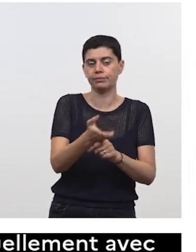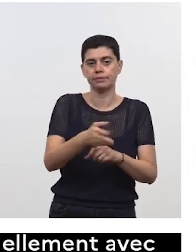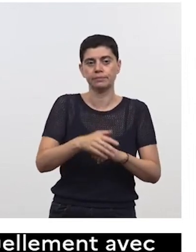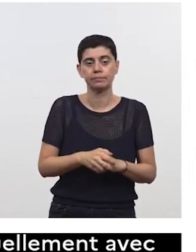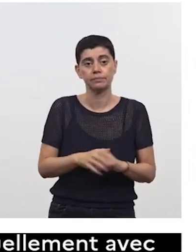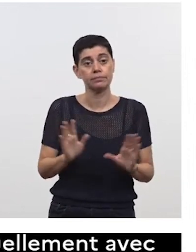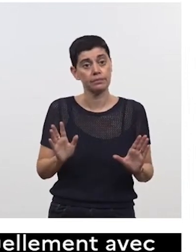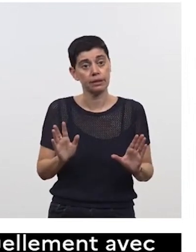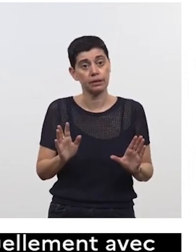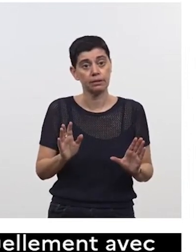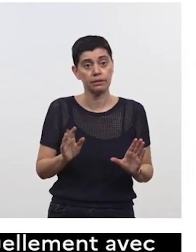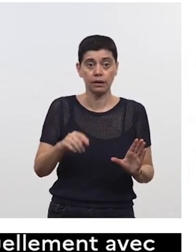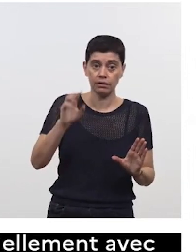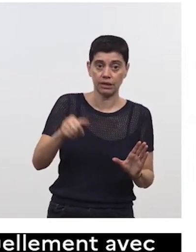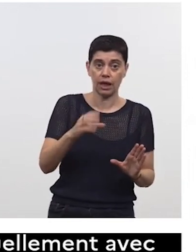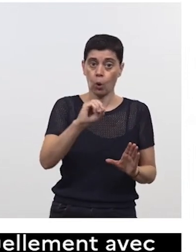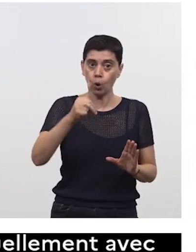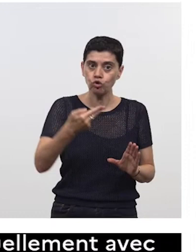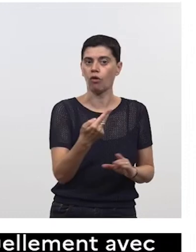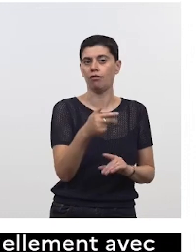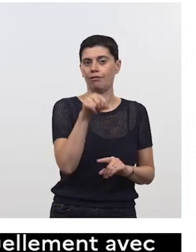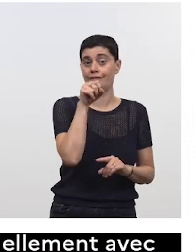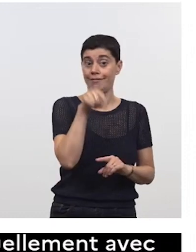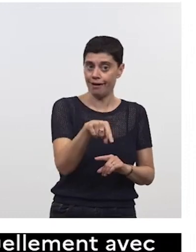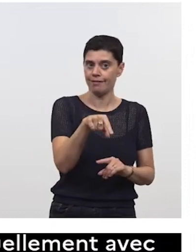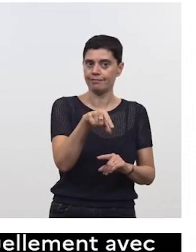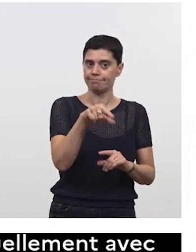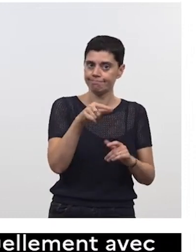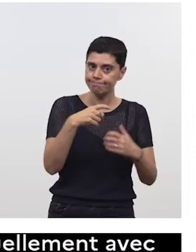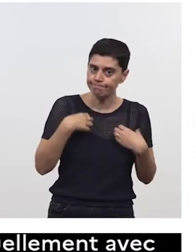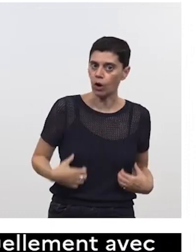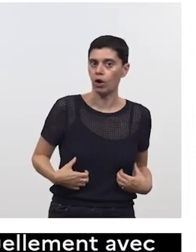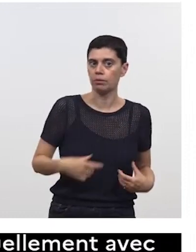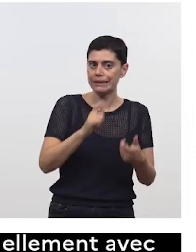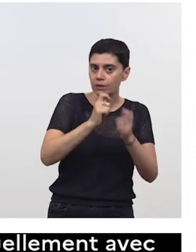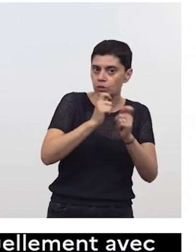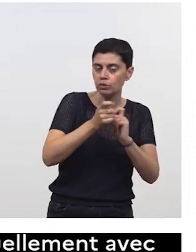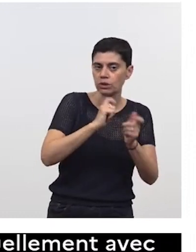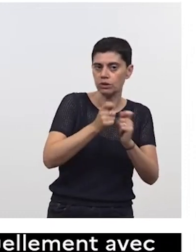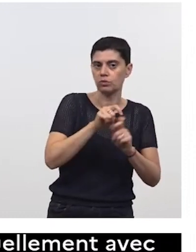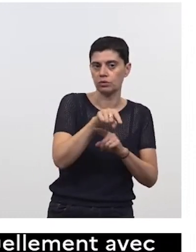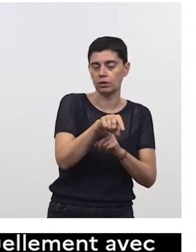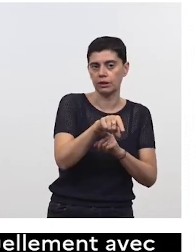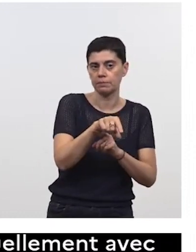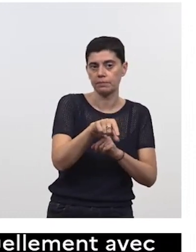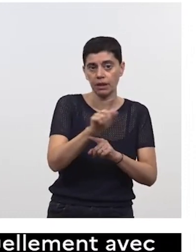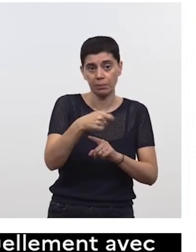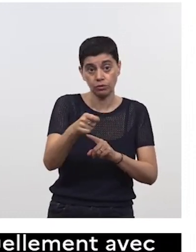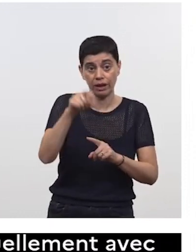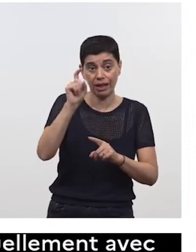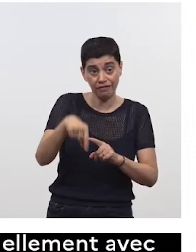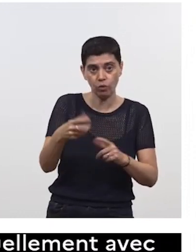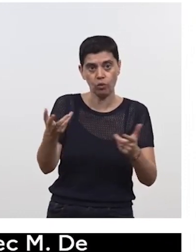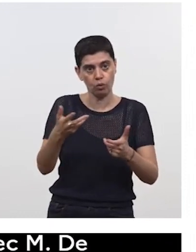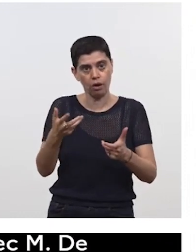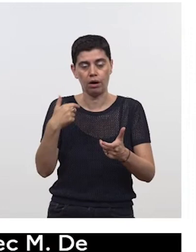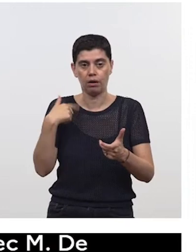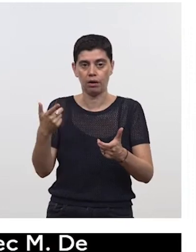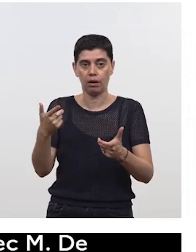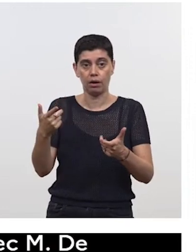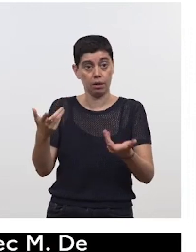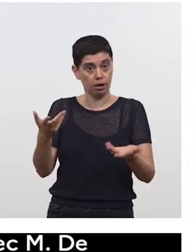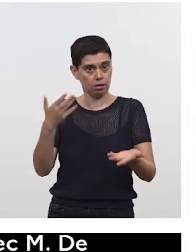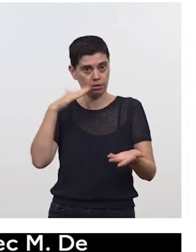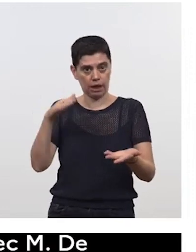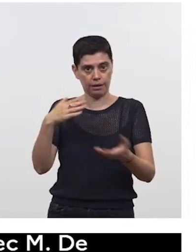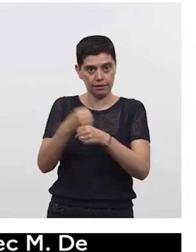réflexion plus otanienne en disant attention c'est trop écarté d'une forme d'interopérabilité en tout cas on le met dans tous les discours mais en fait